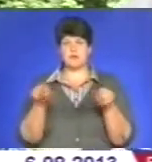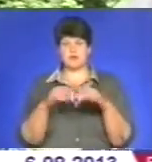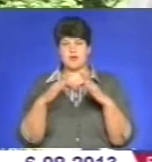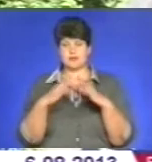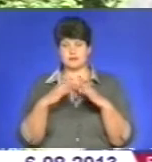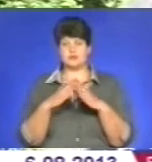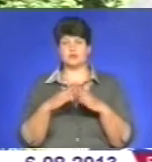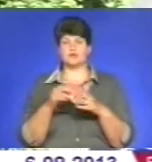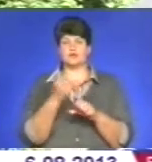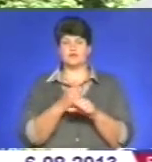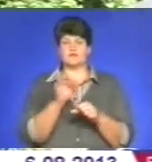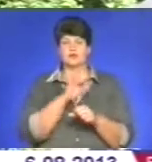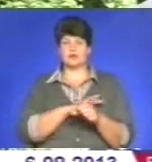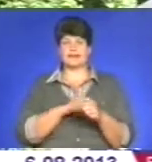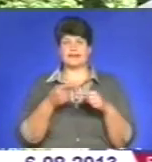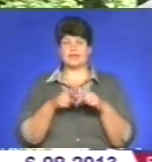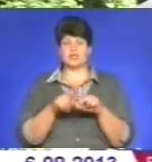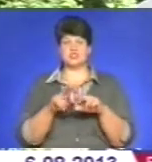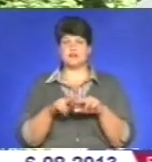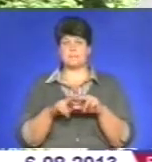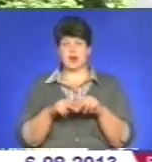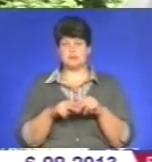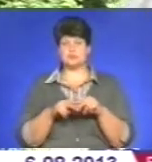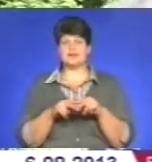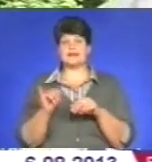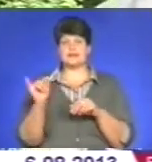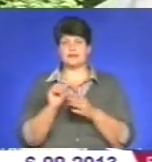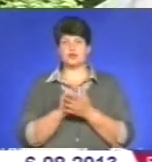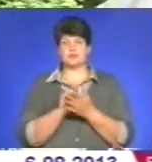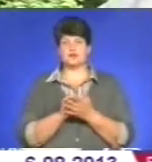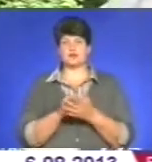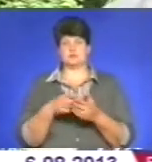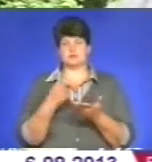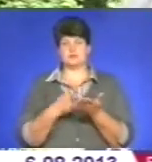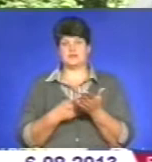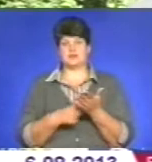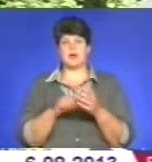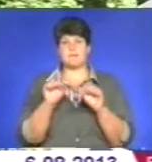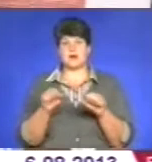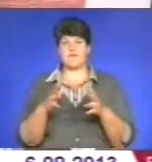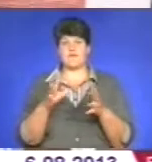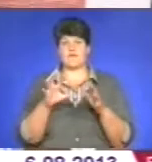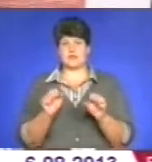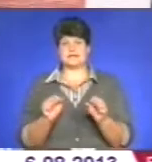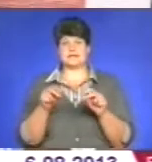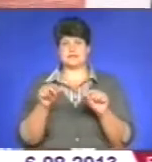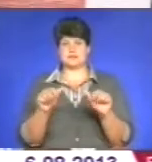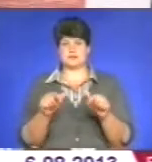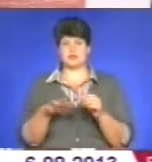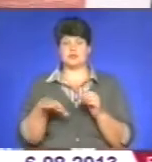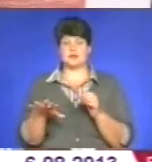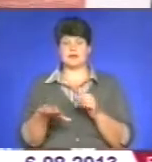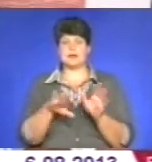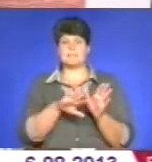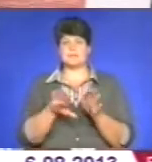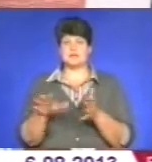технічний паспорт об'єкта і документ, що підтверджує право власності чи користування земельною ділянкою. Після набуття чинності